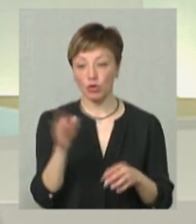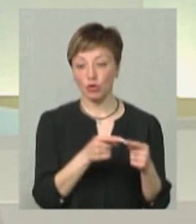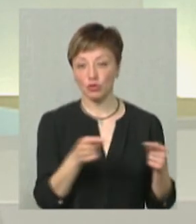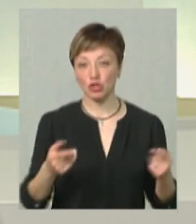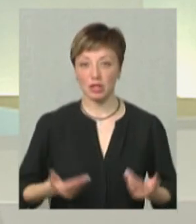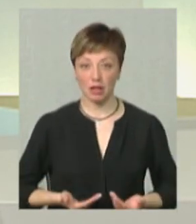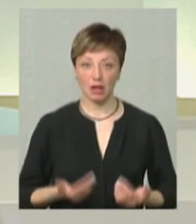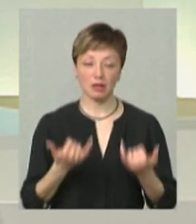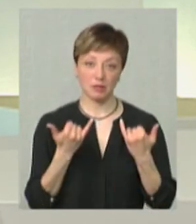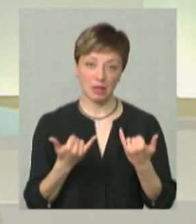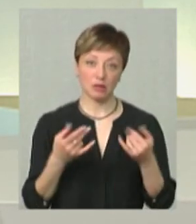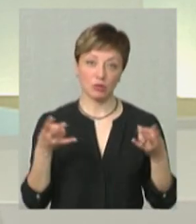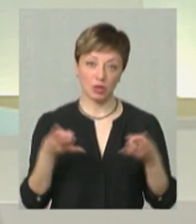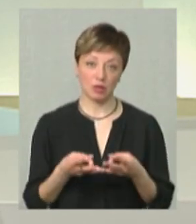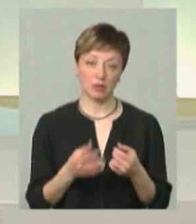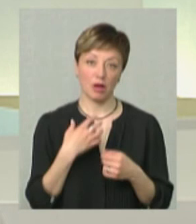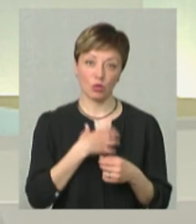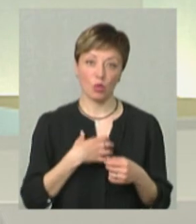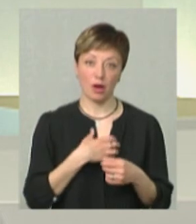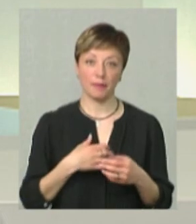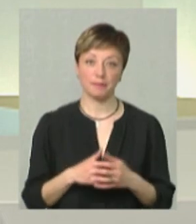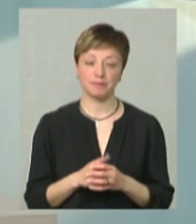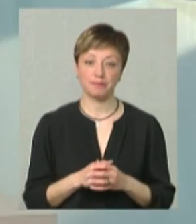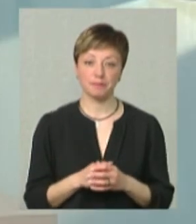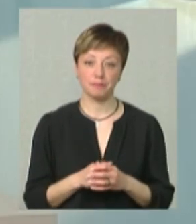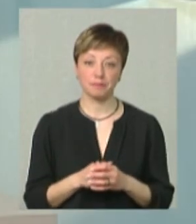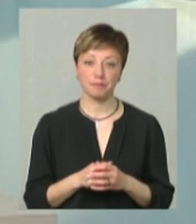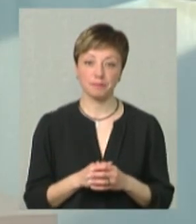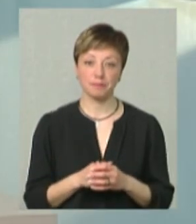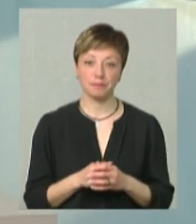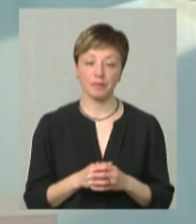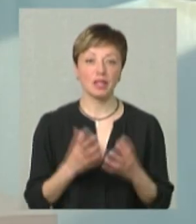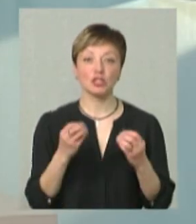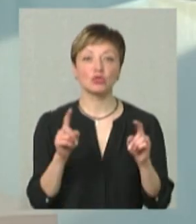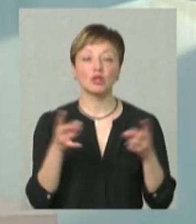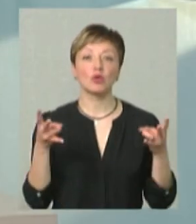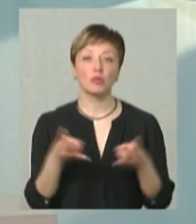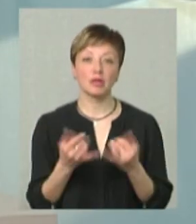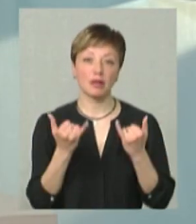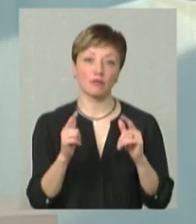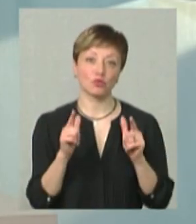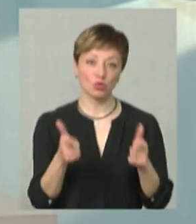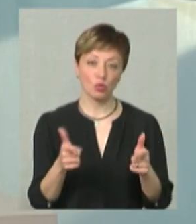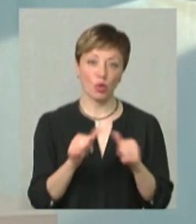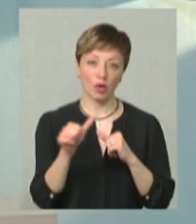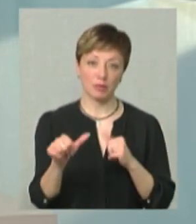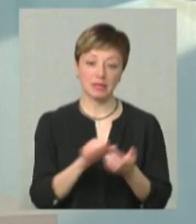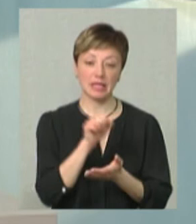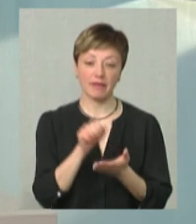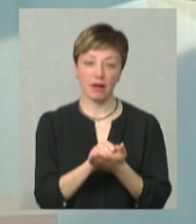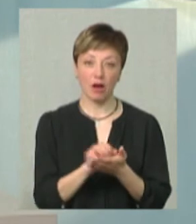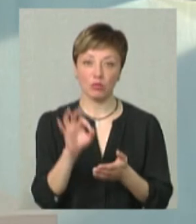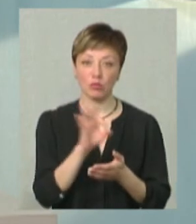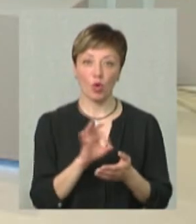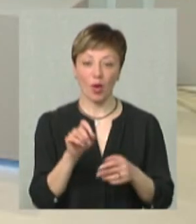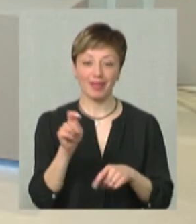життя, яка нам зараз потрібна і актуальна. Що ще необхідно для вступу, окрім сертифікату про